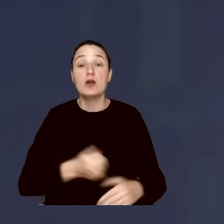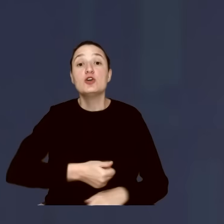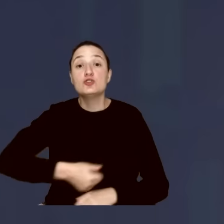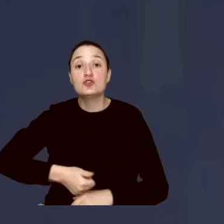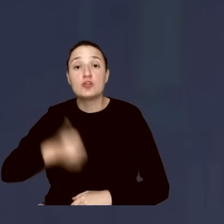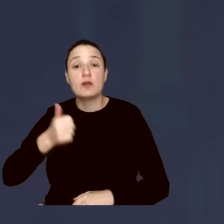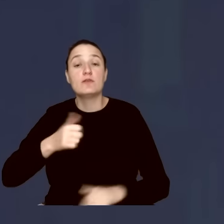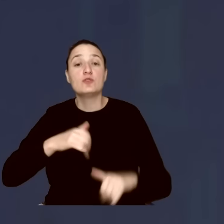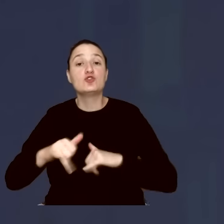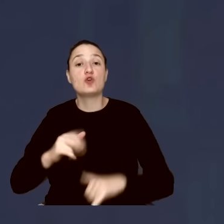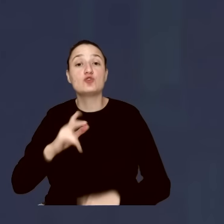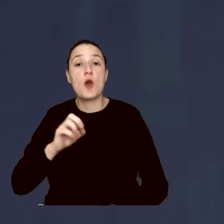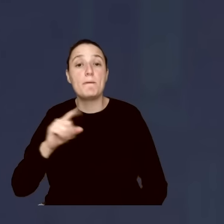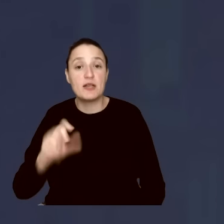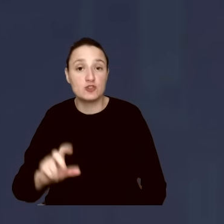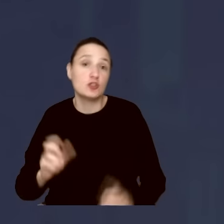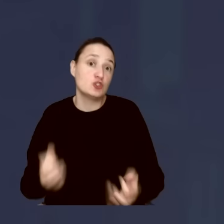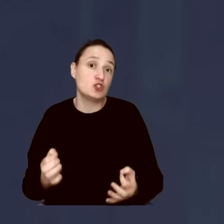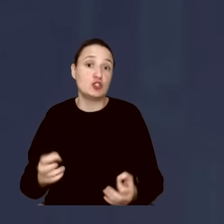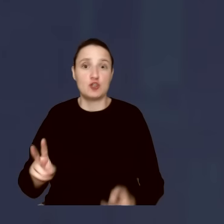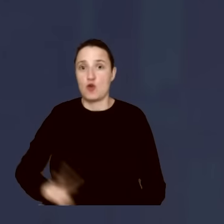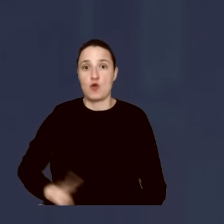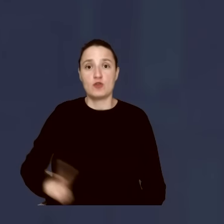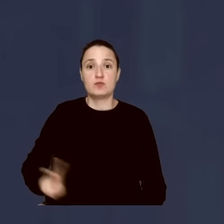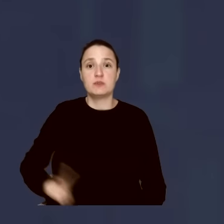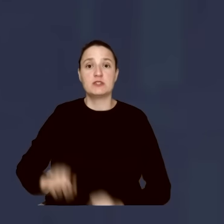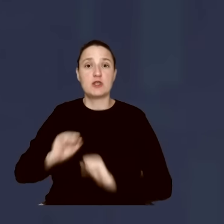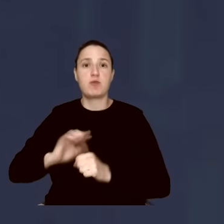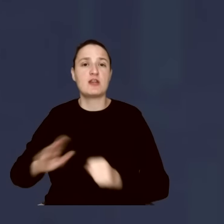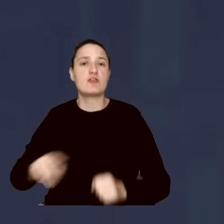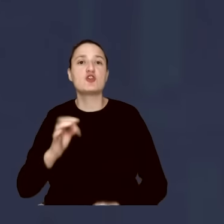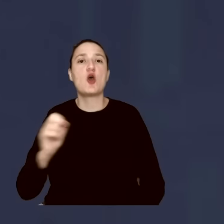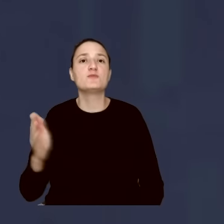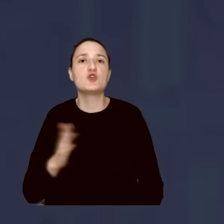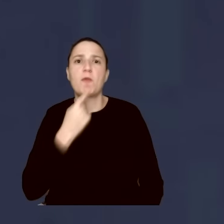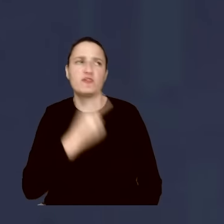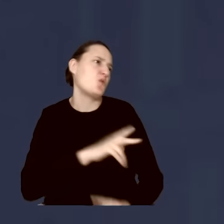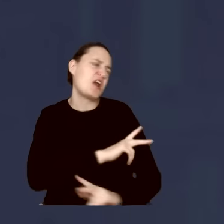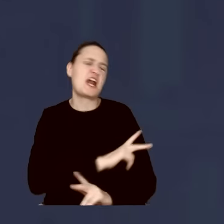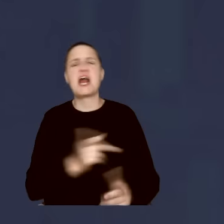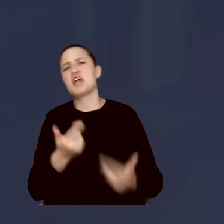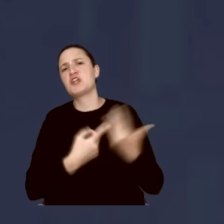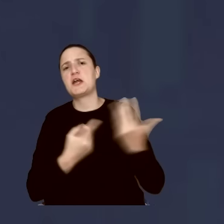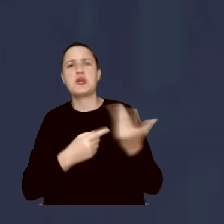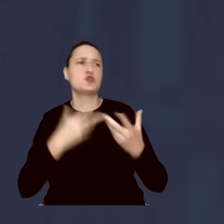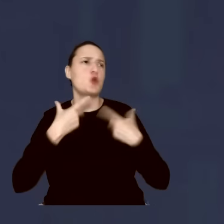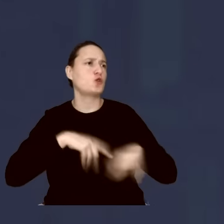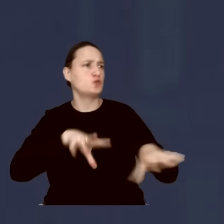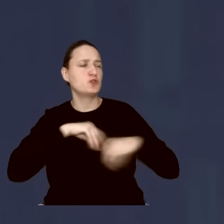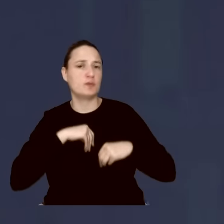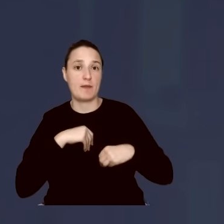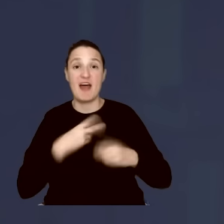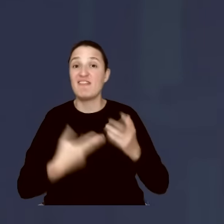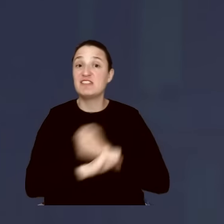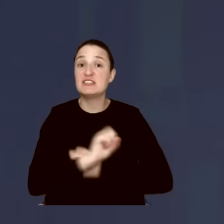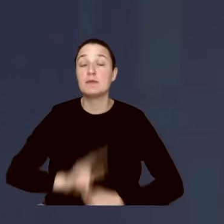Dzisiaj wiceminister obrony narodowej, pan Tomczyk. My jesteśmy przygotowani przyjąć każdą ilość. Ministrowie, przepraszam, wiceminister